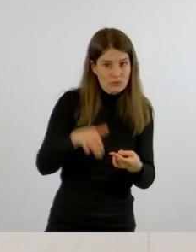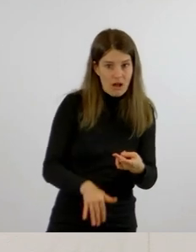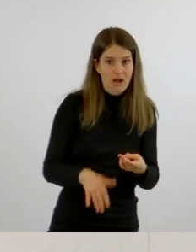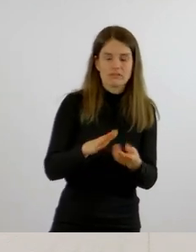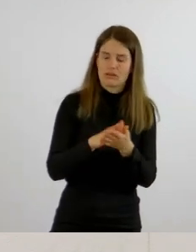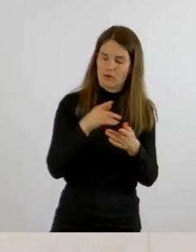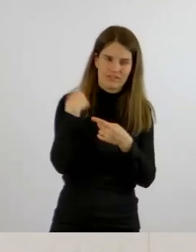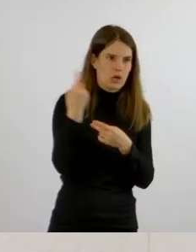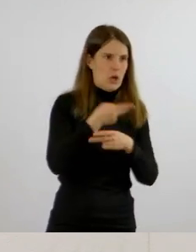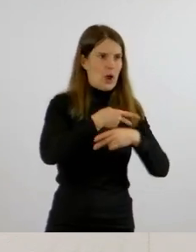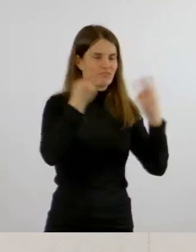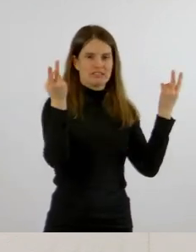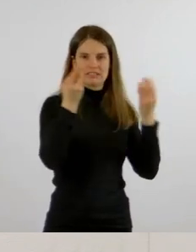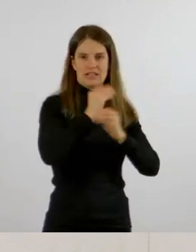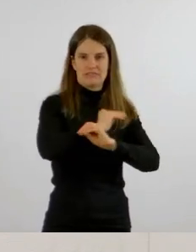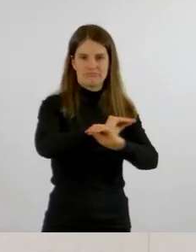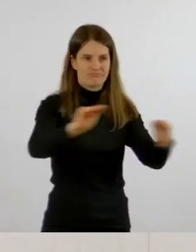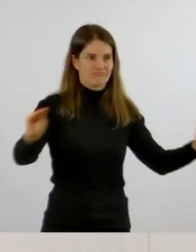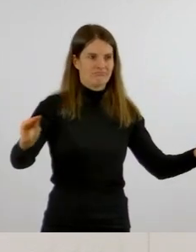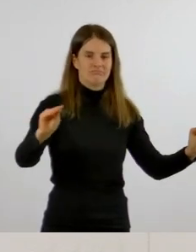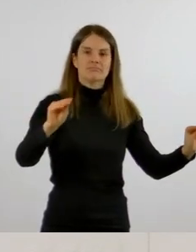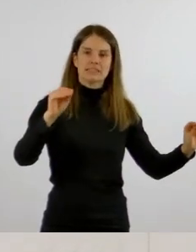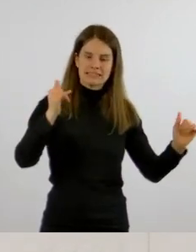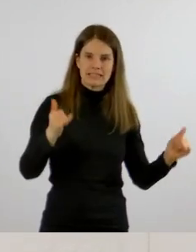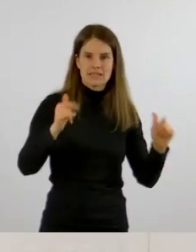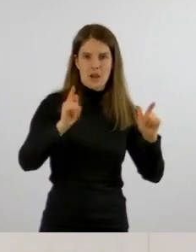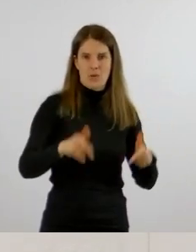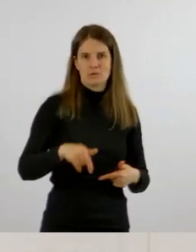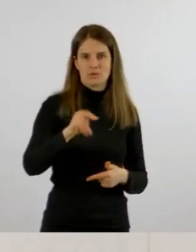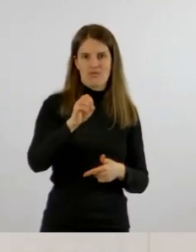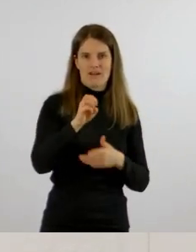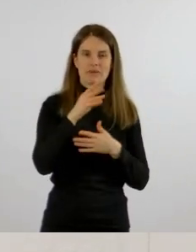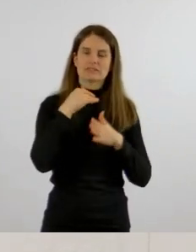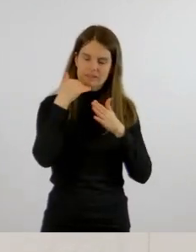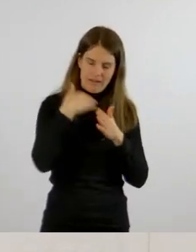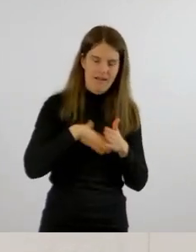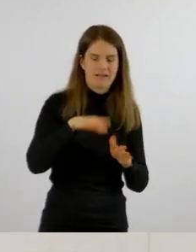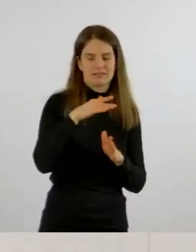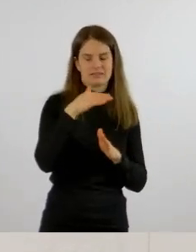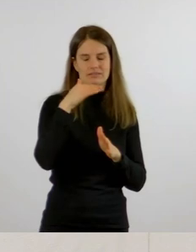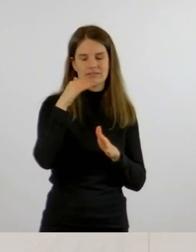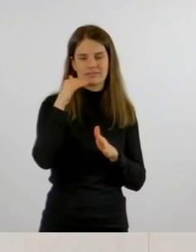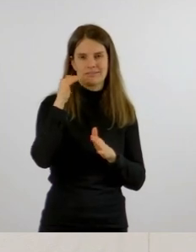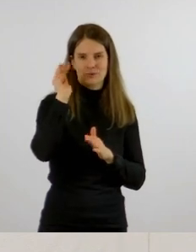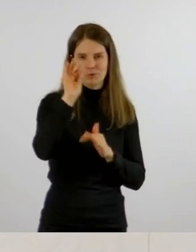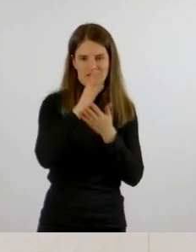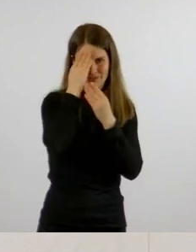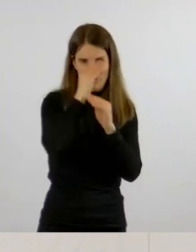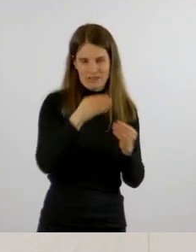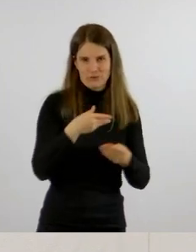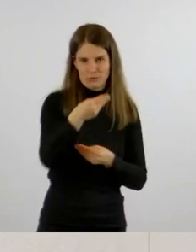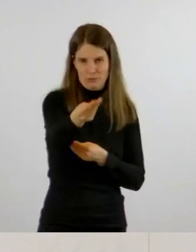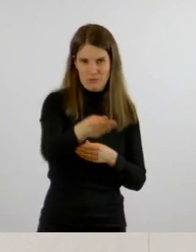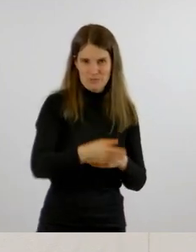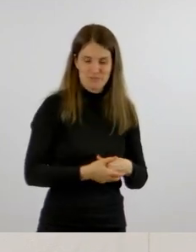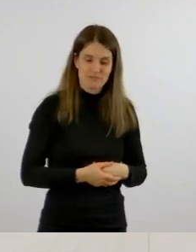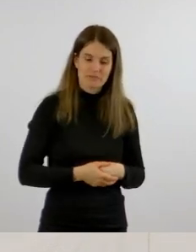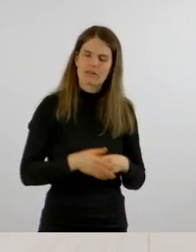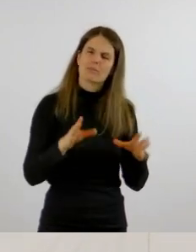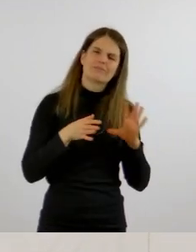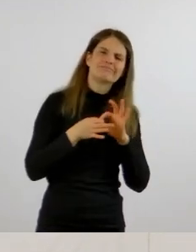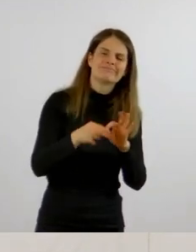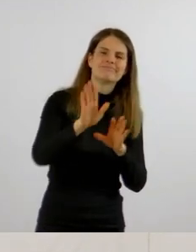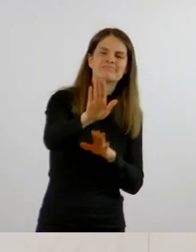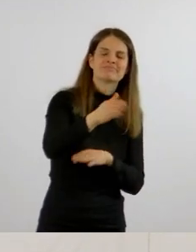wir über die Medien darüber informieren. Zu Ihren konkreten Fragen noch einmal zurückkommend.